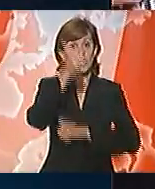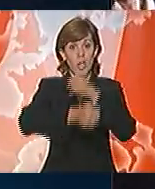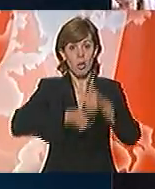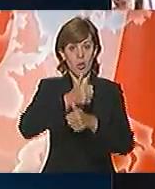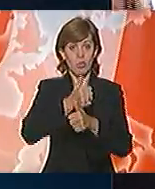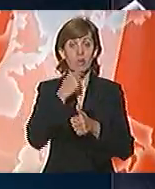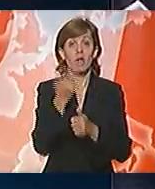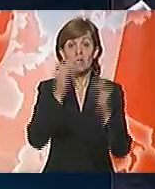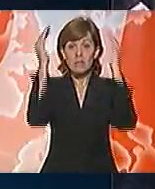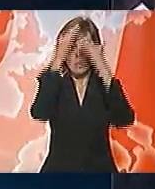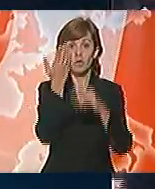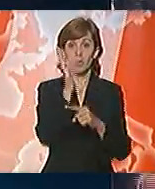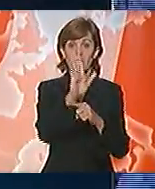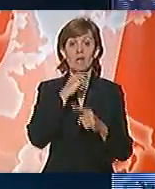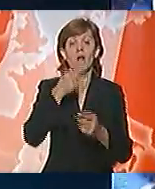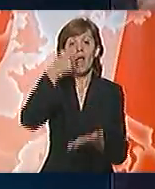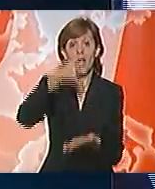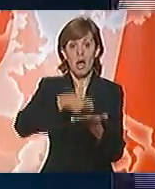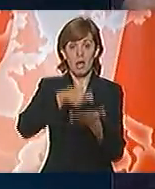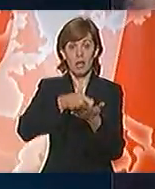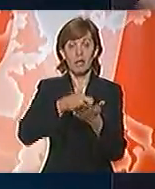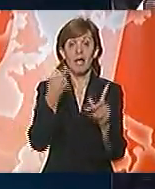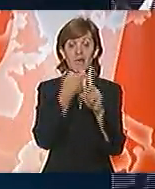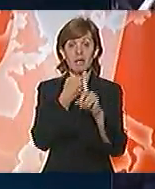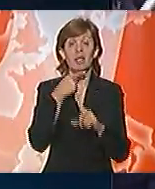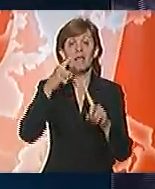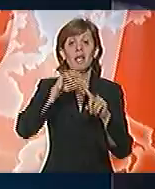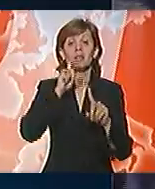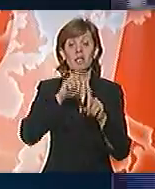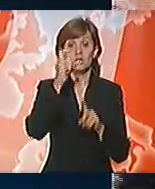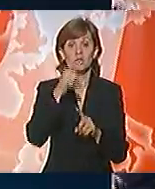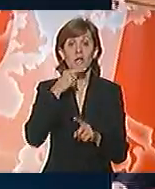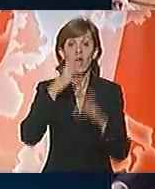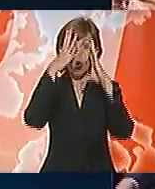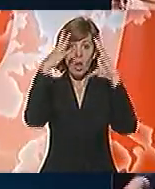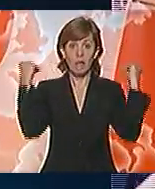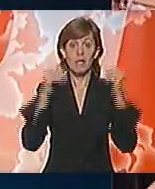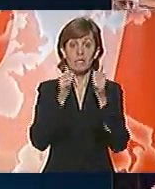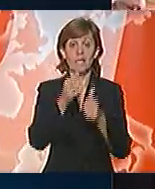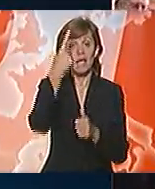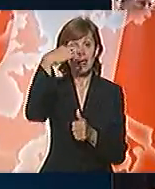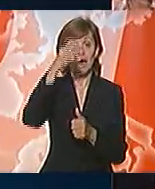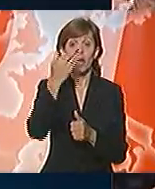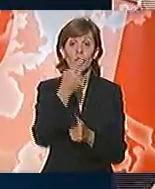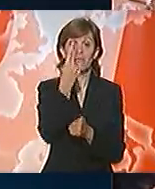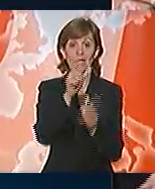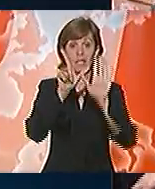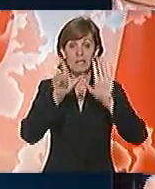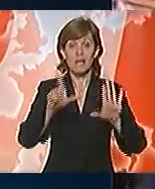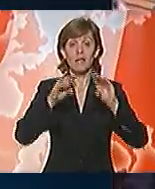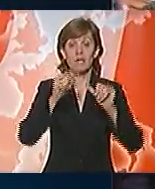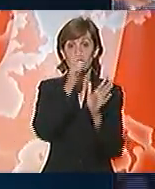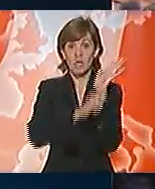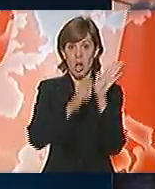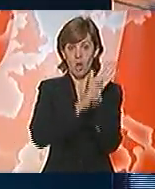laureat sinoć prisustvovao dodeli nagrade Kvadriga, Tadić je rekao da je Holandija za sada jedina od 27 zemalja